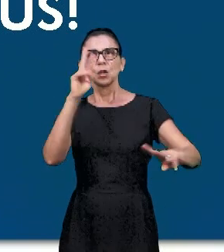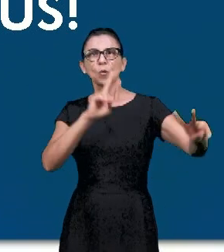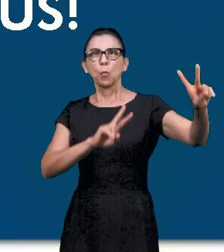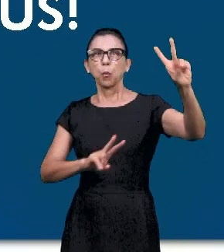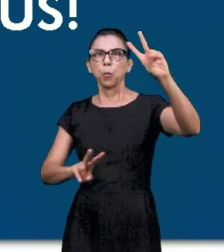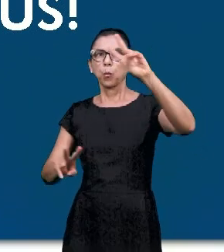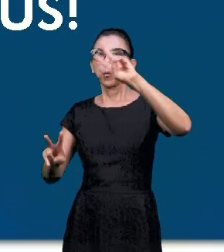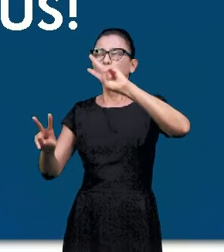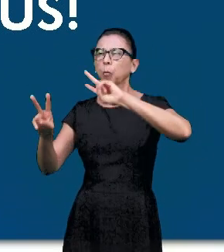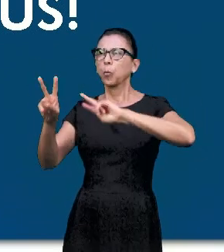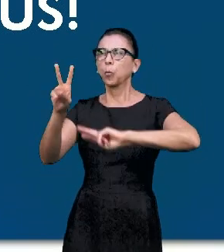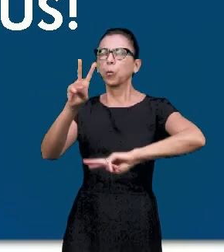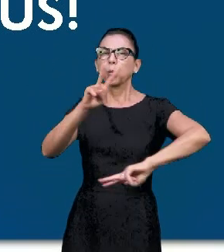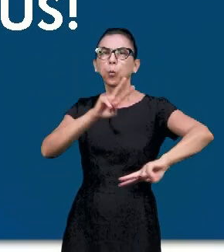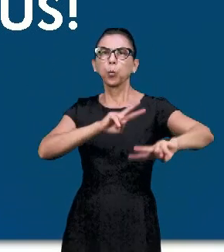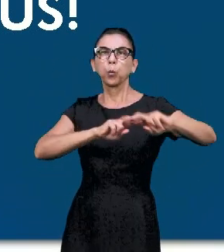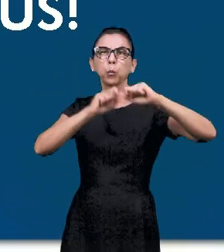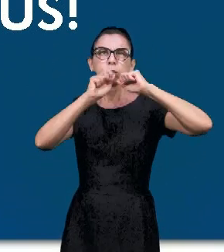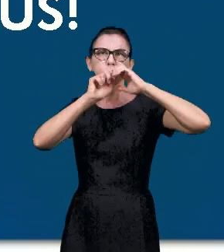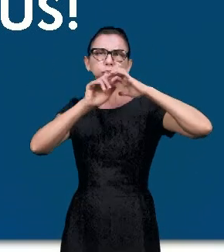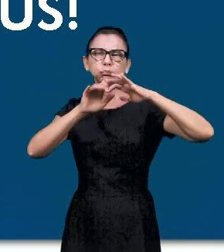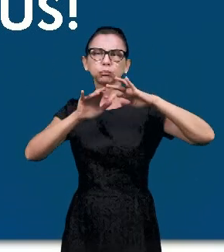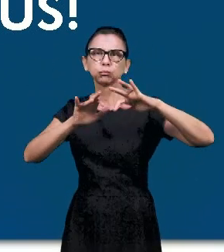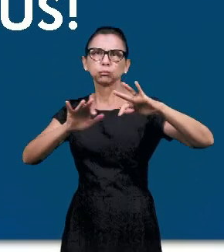среди нас благоухания небес.